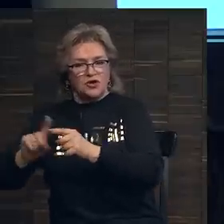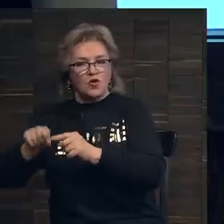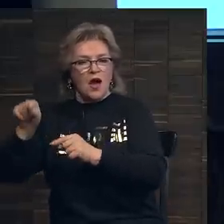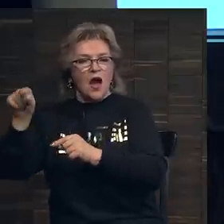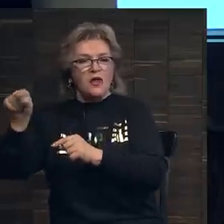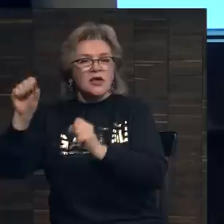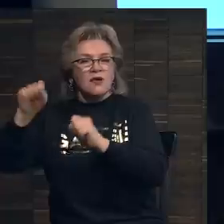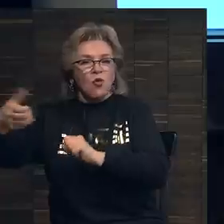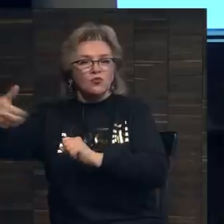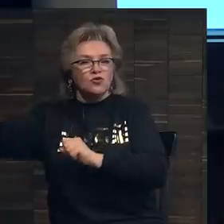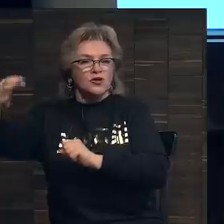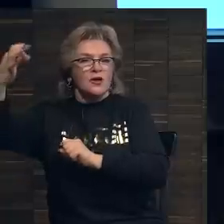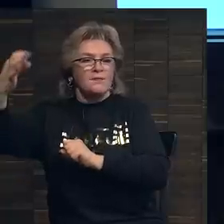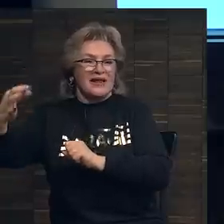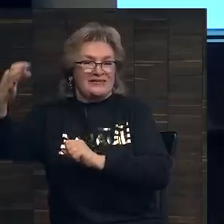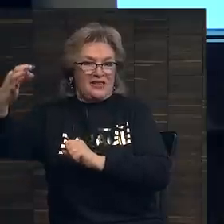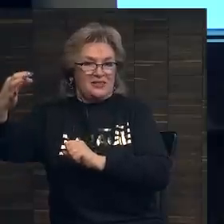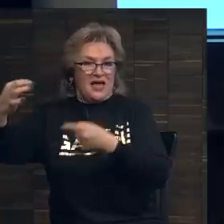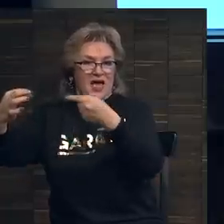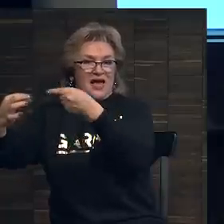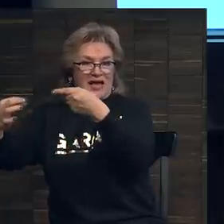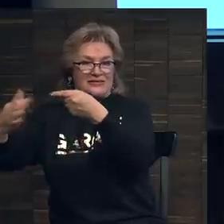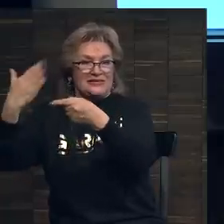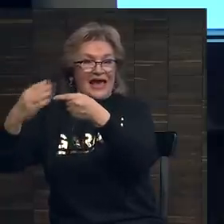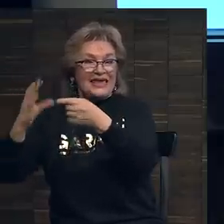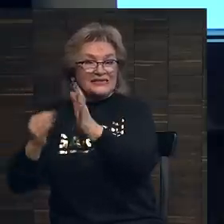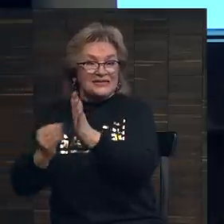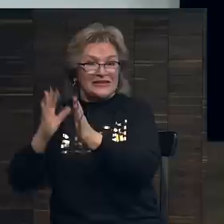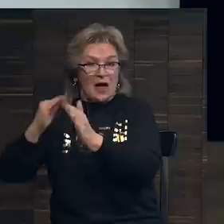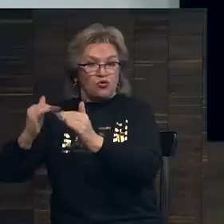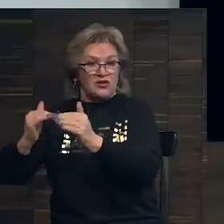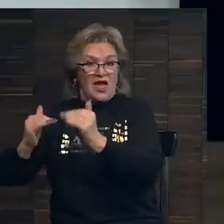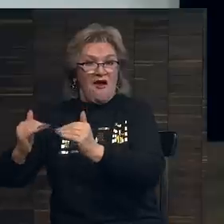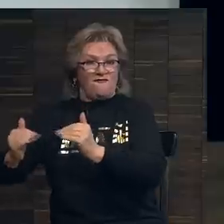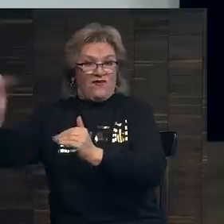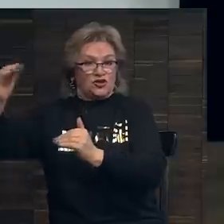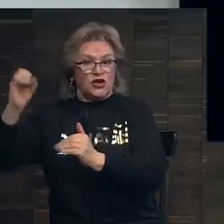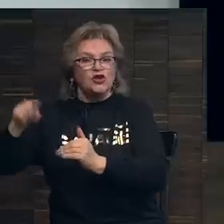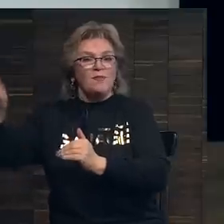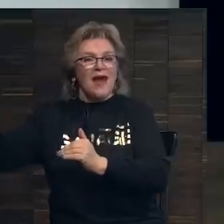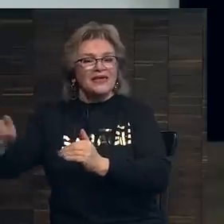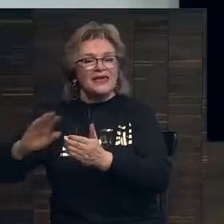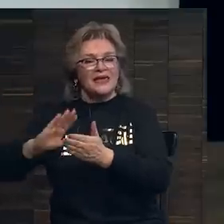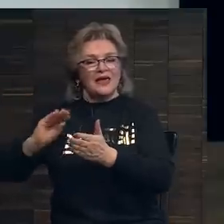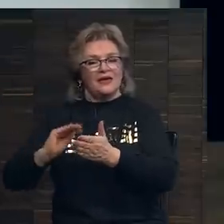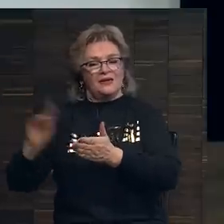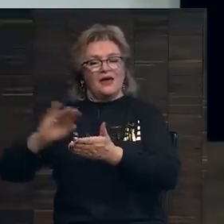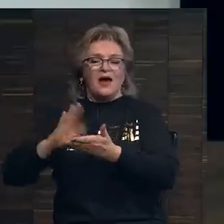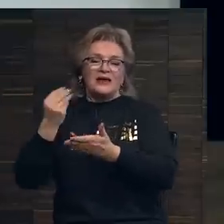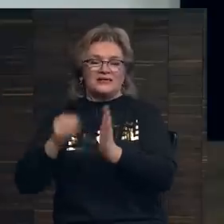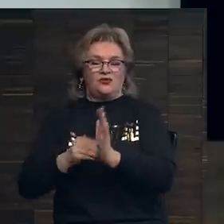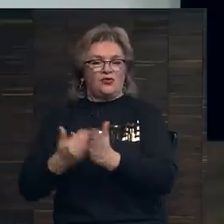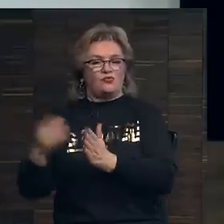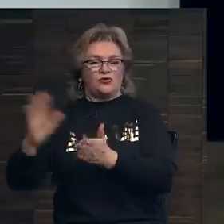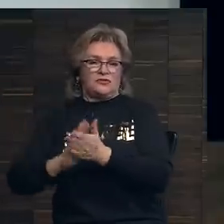что они могут получить процент с разницы, если цена будет выше, чем то, что они положили. Если вы посмотрите, например,